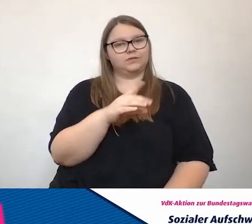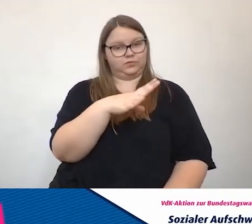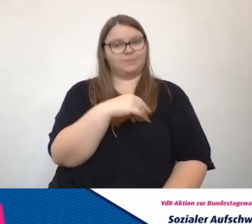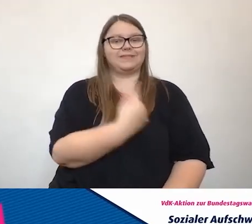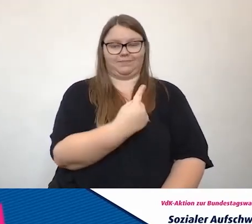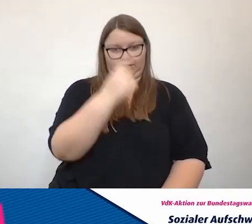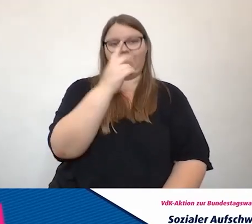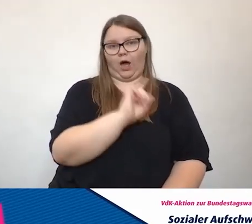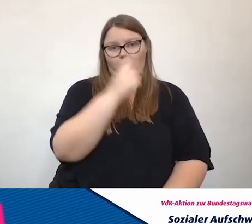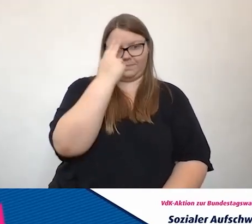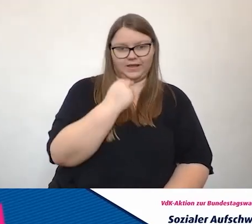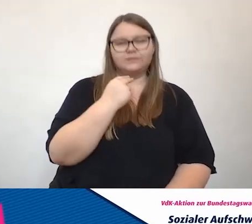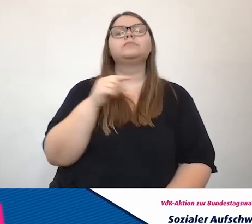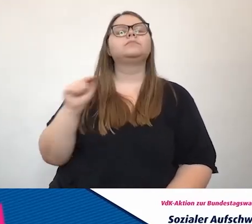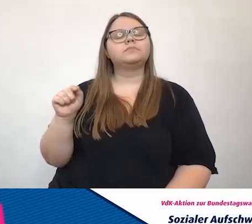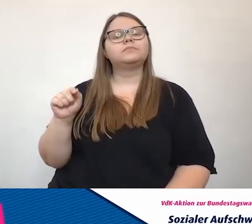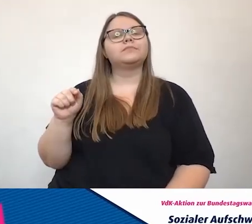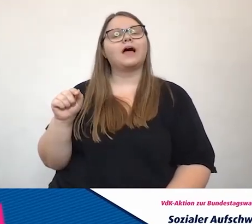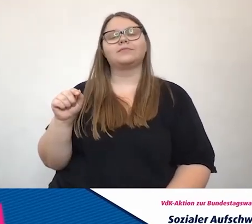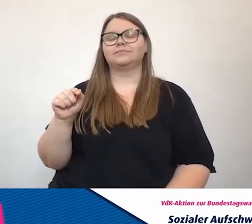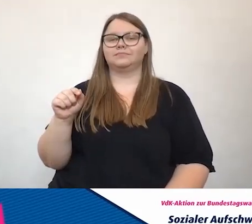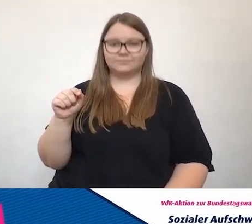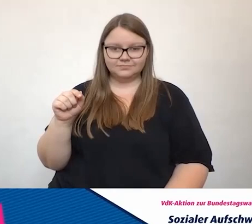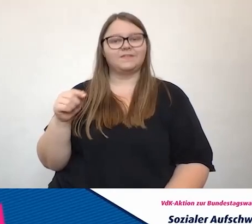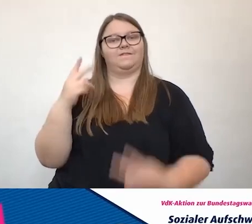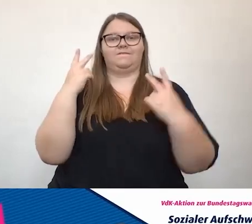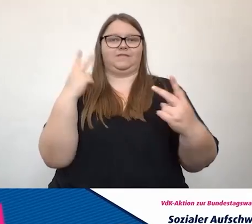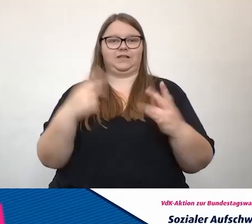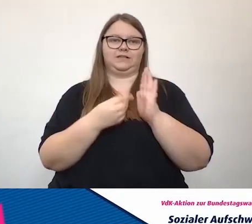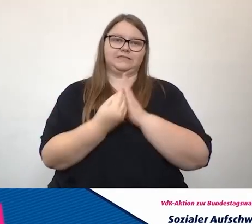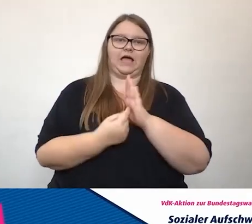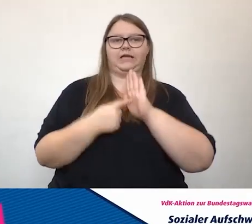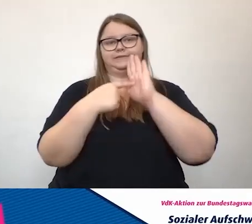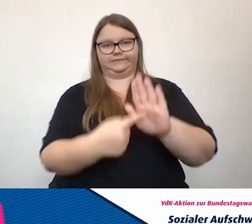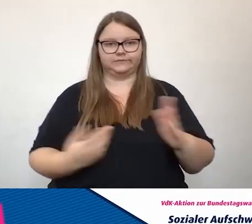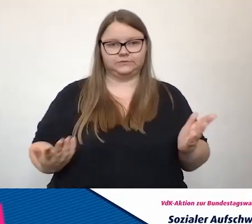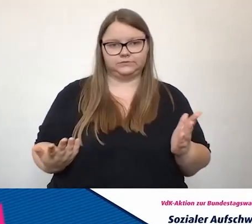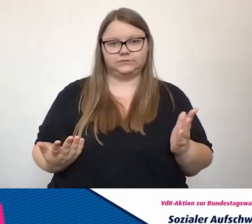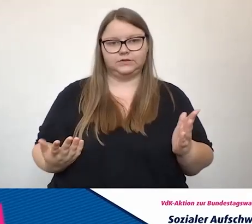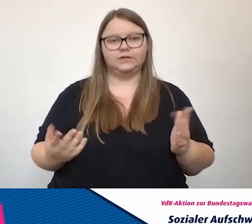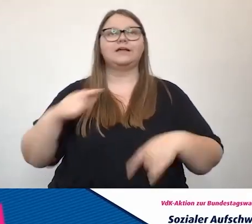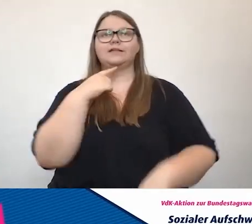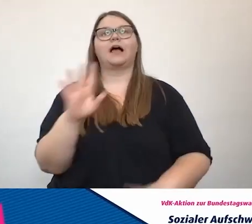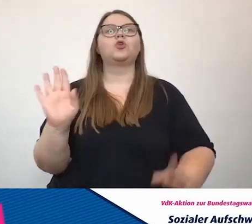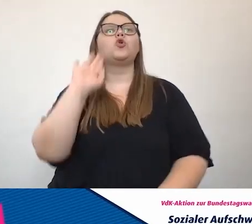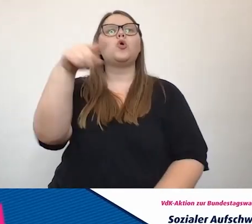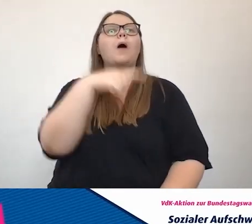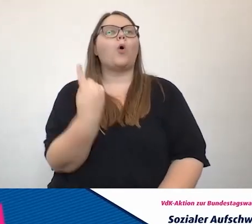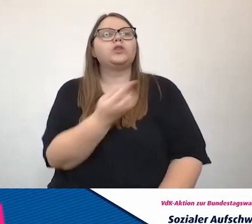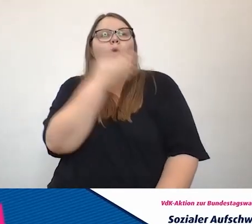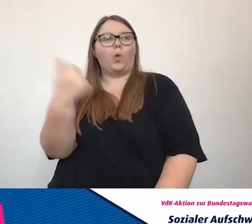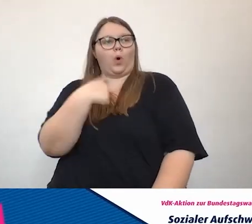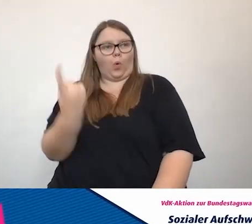Und damit hast du, glaube ich, auch einen ganz wichtigen Punkt gesetzt, nach dem Motto, nicht über uns, ohne uns.